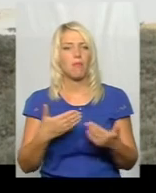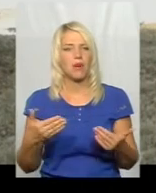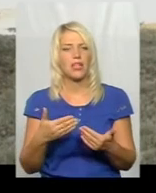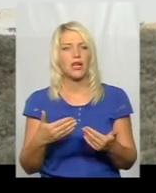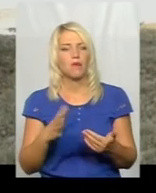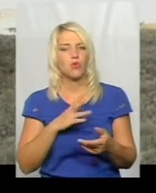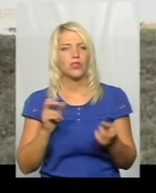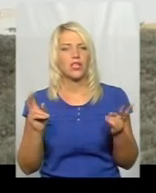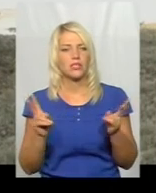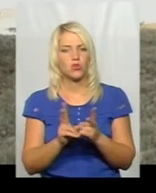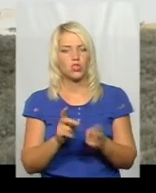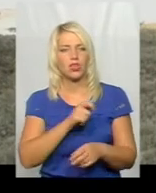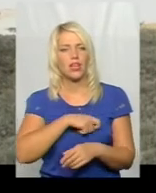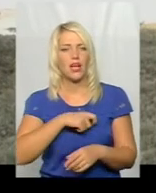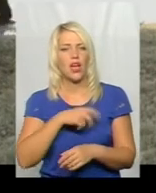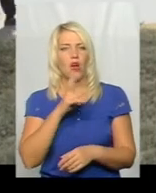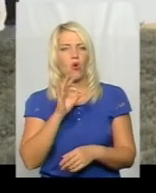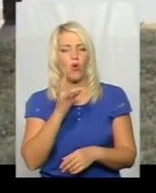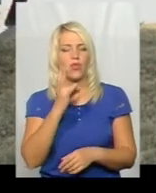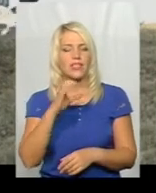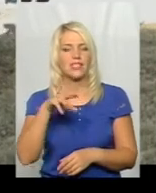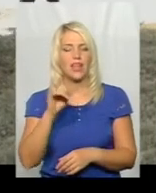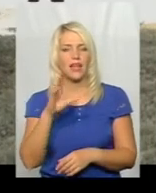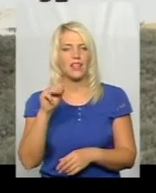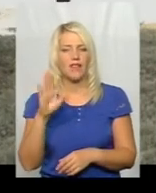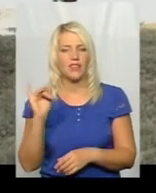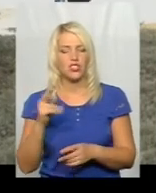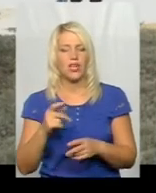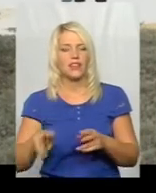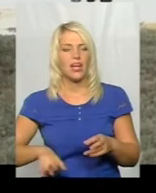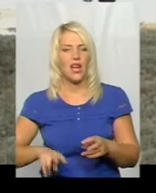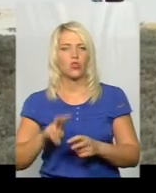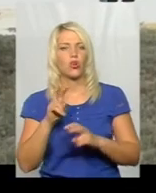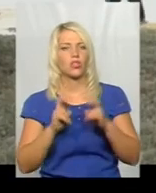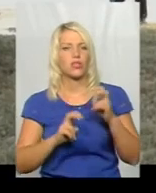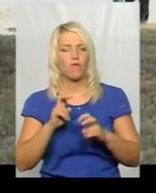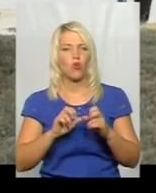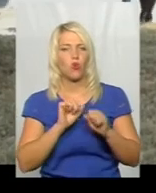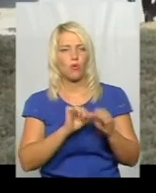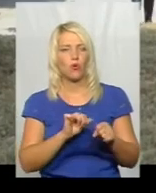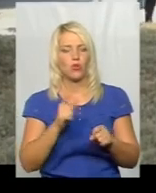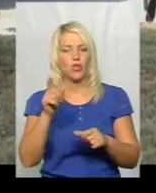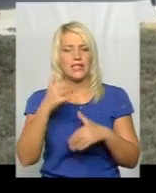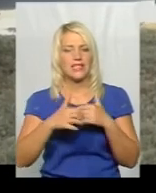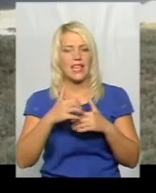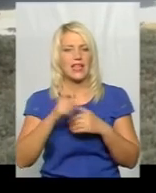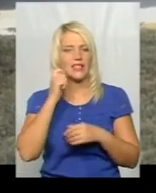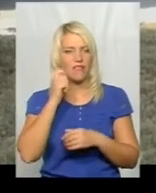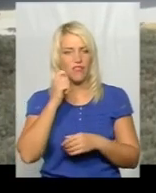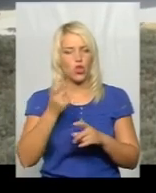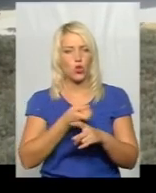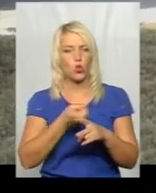нардепом Констанкевич, і директор оборонного заводу Київського сказав, що в нього середній вік токаря –